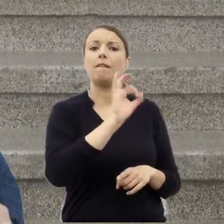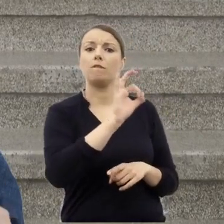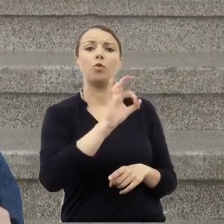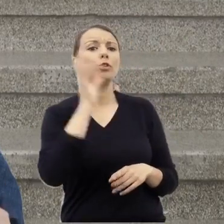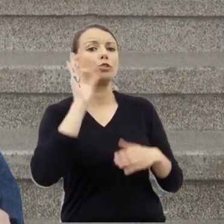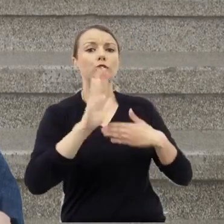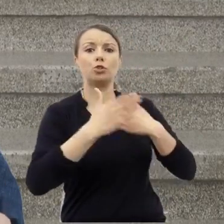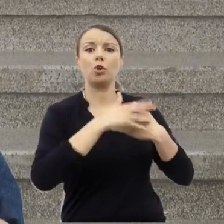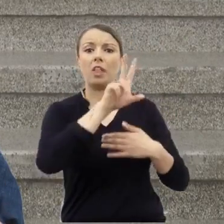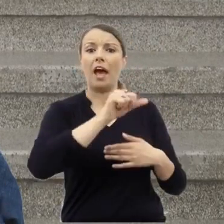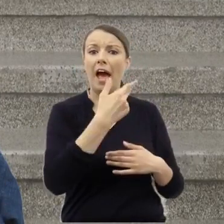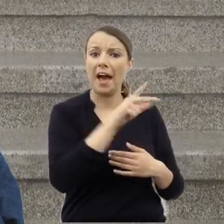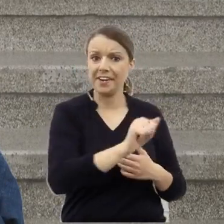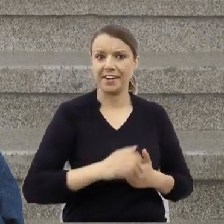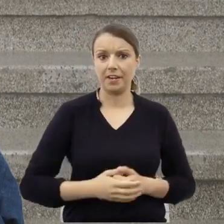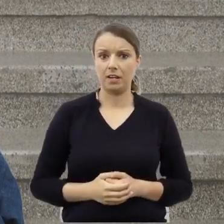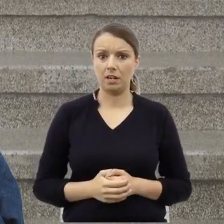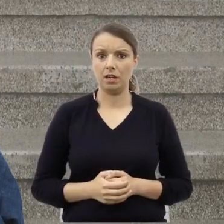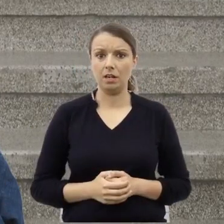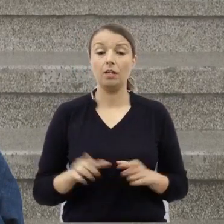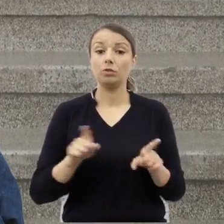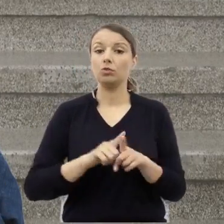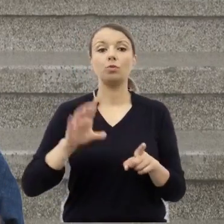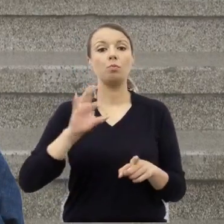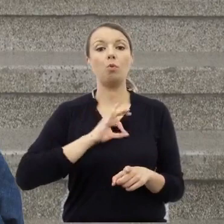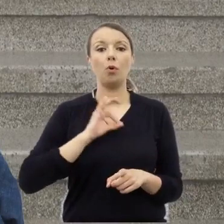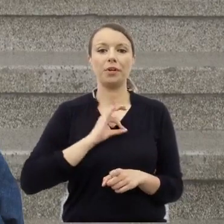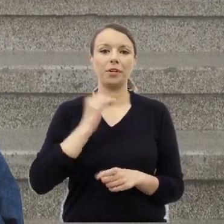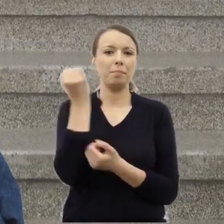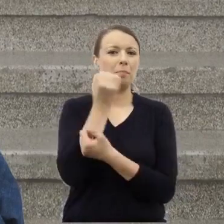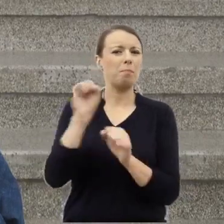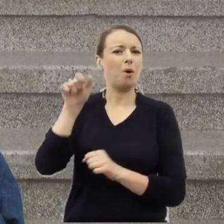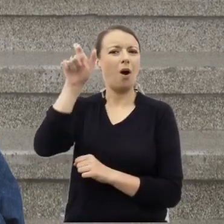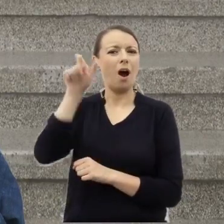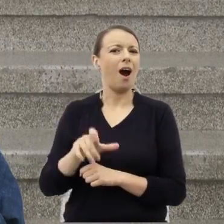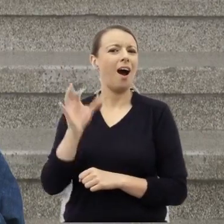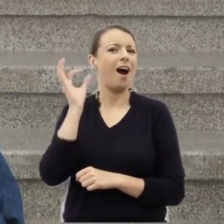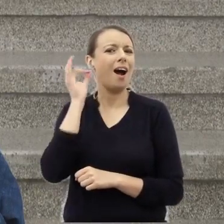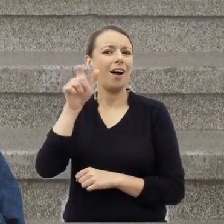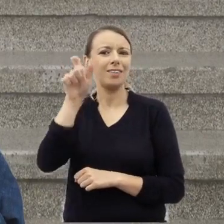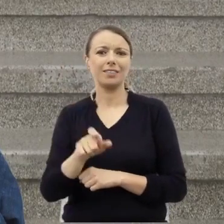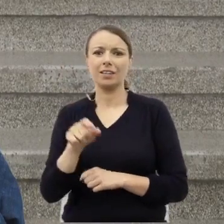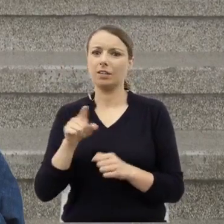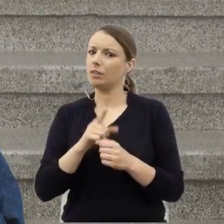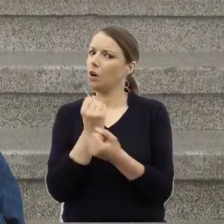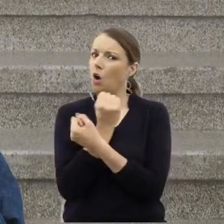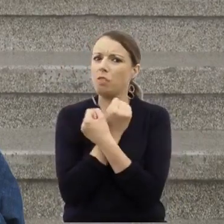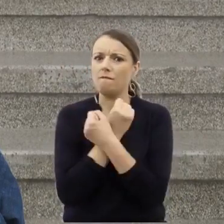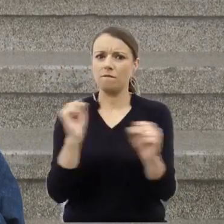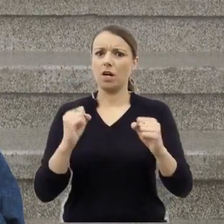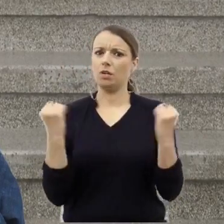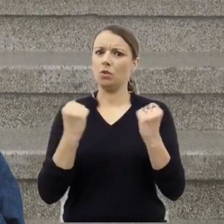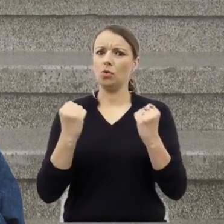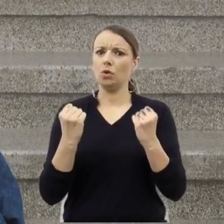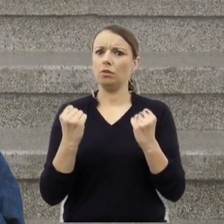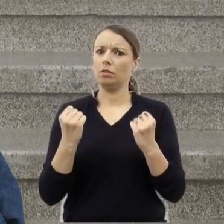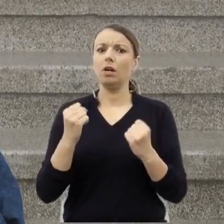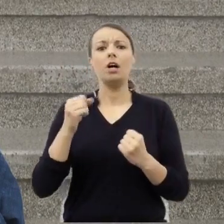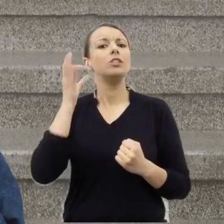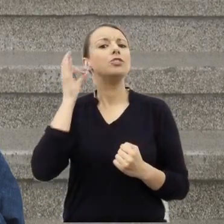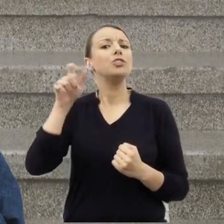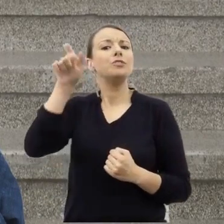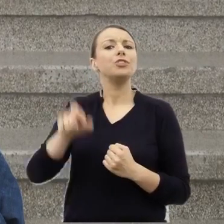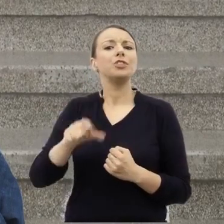Do mojej bohaterki, bardzo dzielnej dziewczyny, Niusi